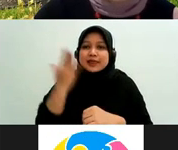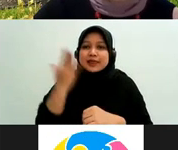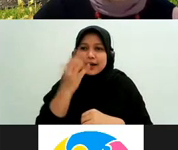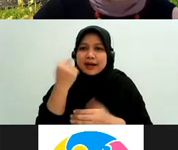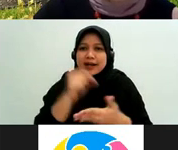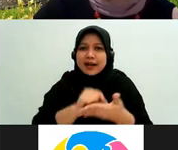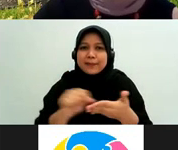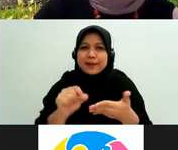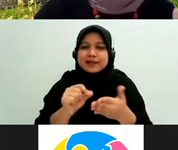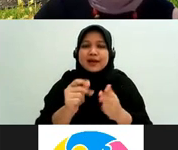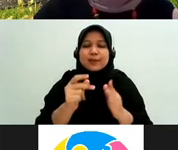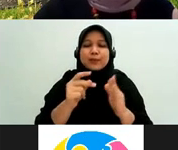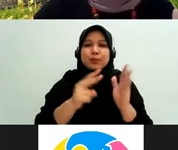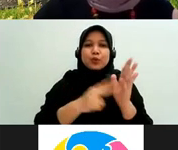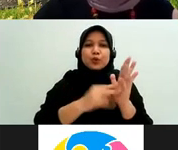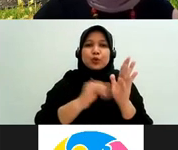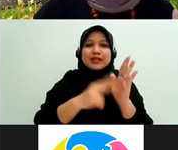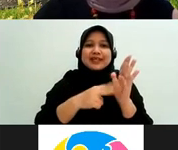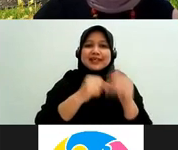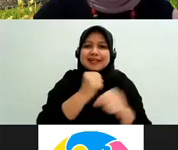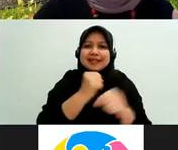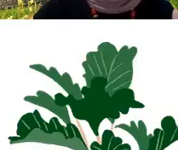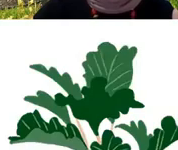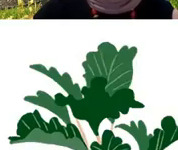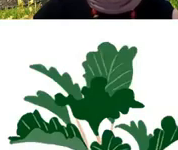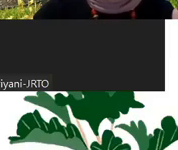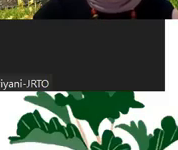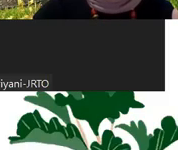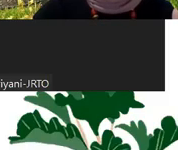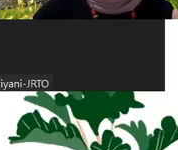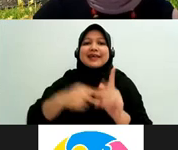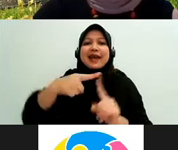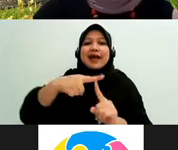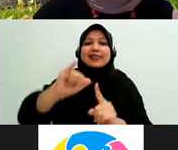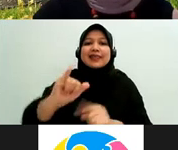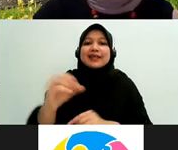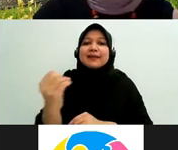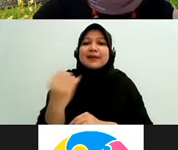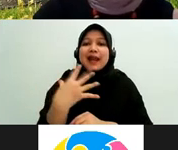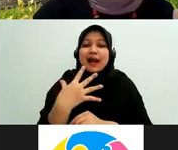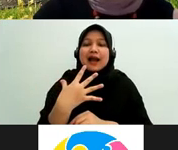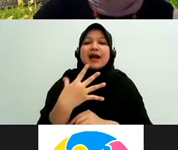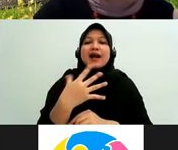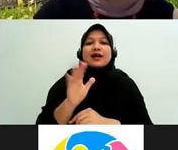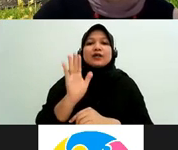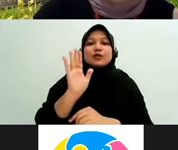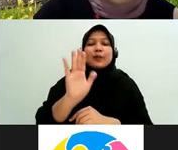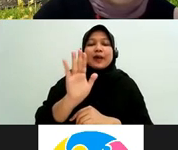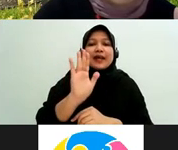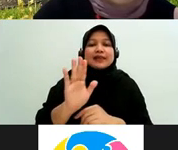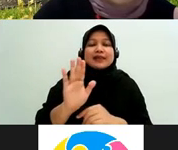Mbak Yanti yang apa namanya agar sahabat defable bisa